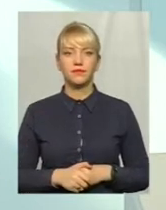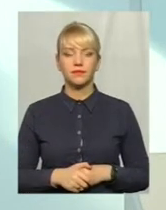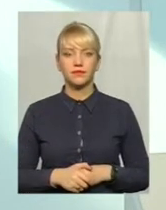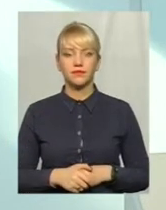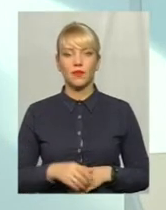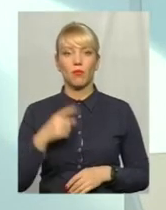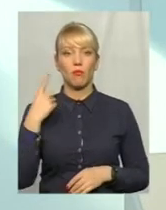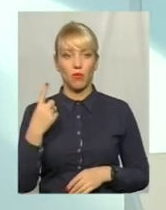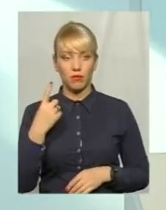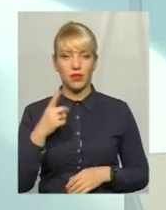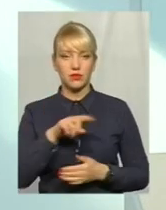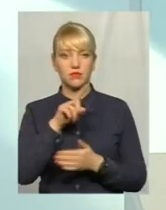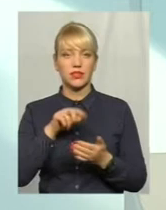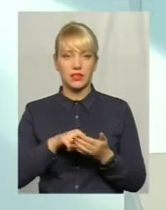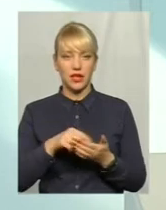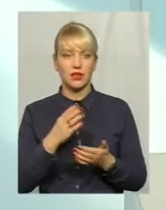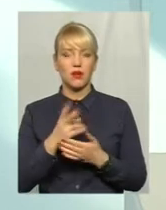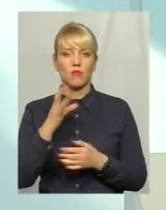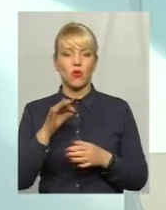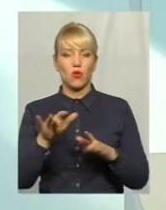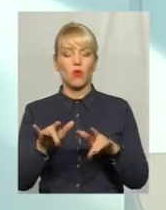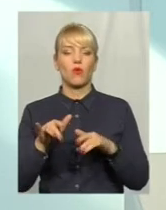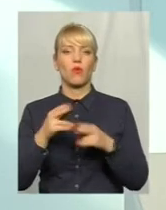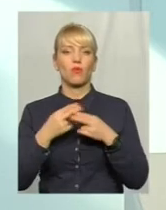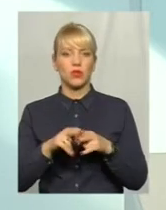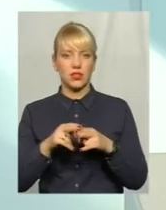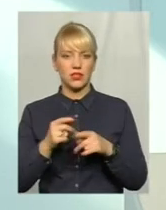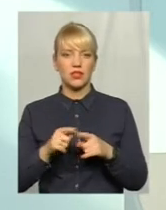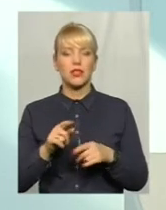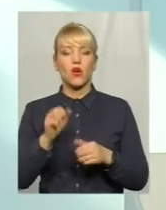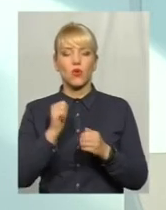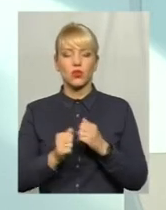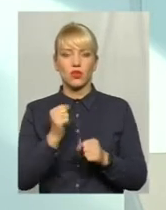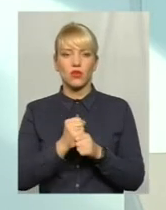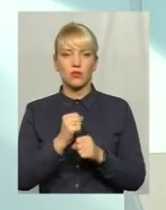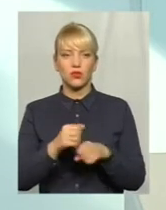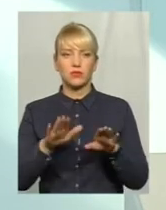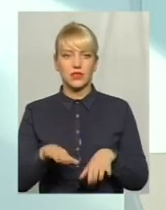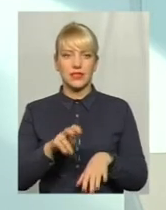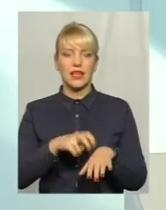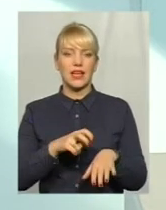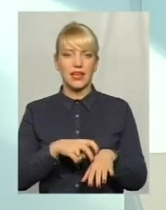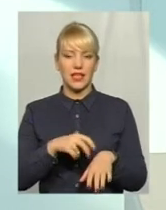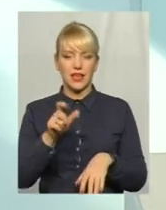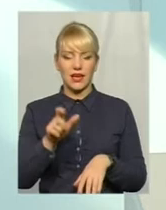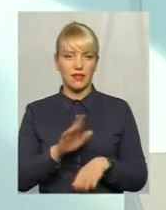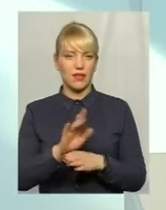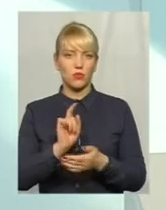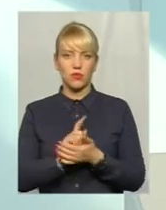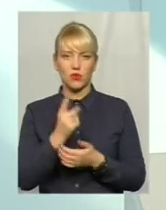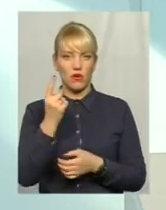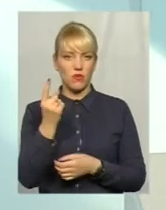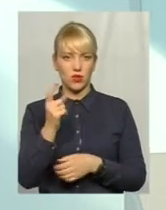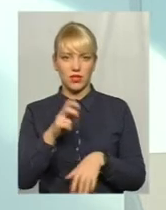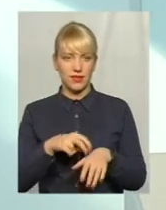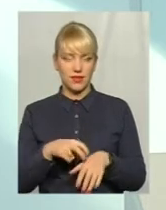По-перше, стоїть питання дійсно комп'ютеризації. Кожне робоче місце лікаря, це не обов'язково одного лікаря,